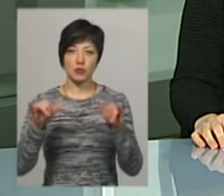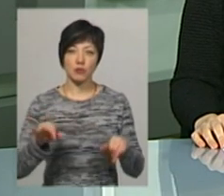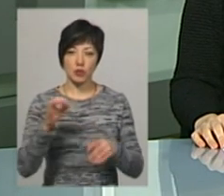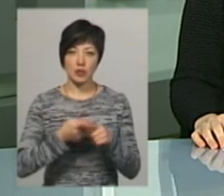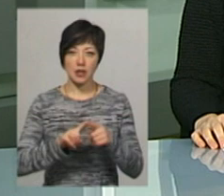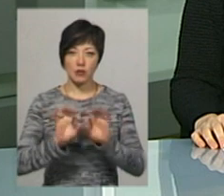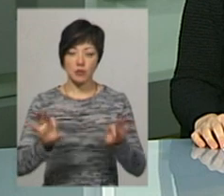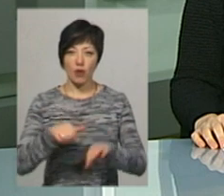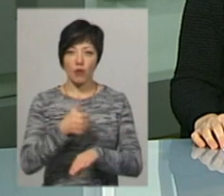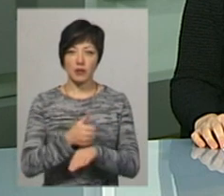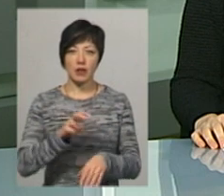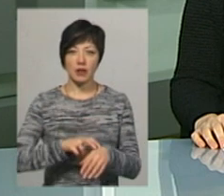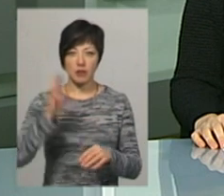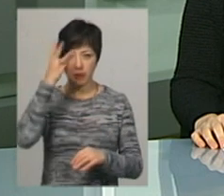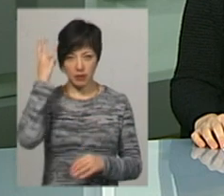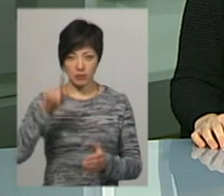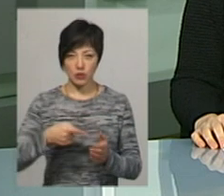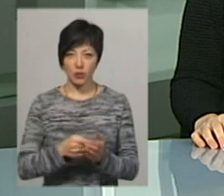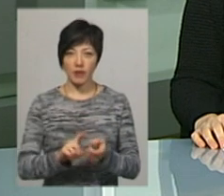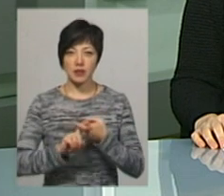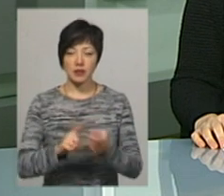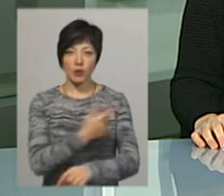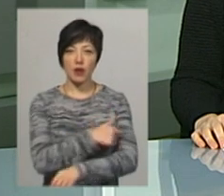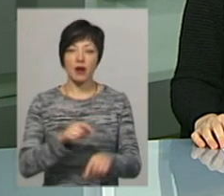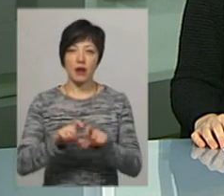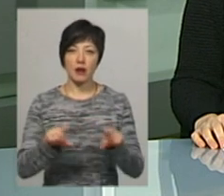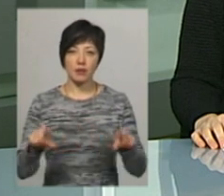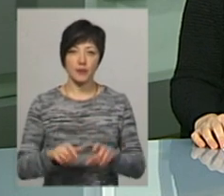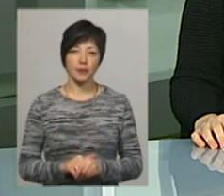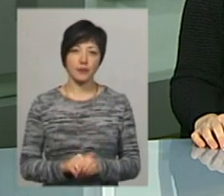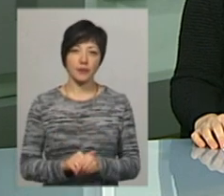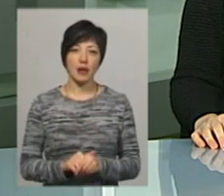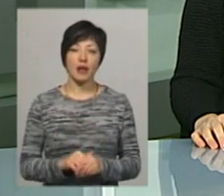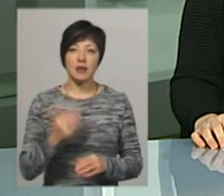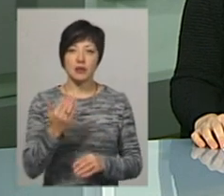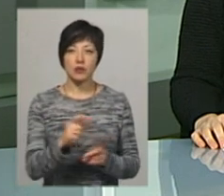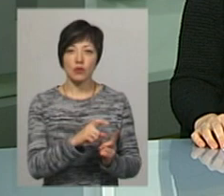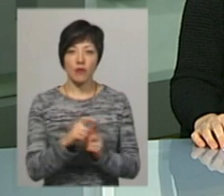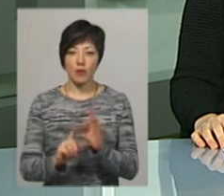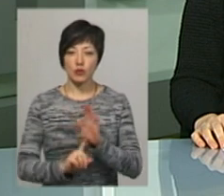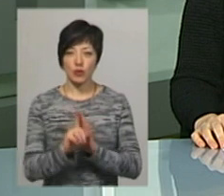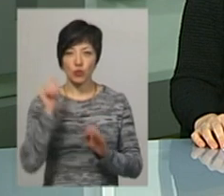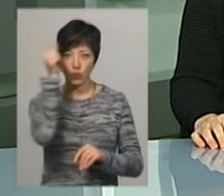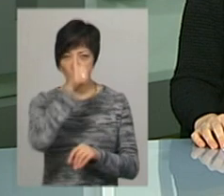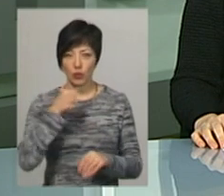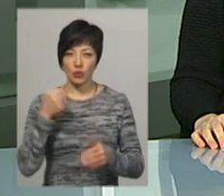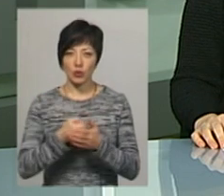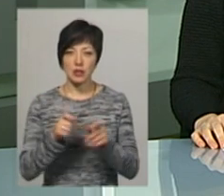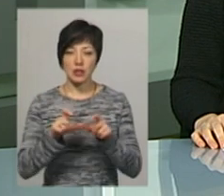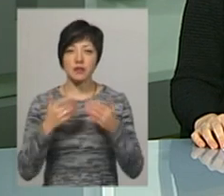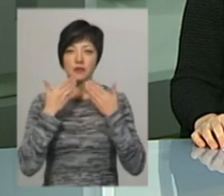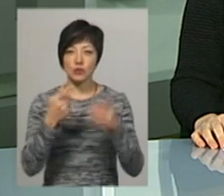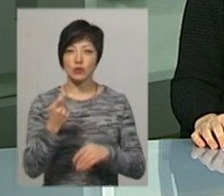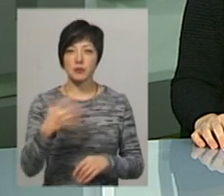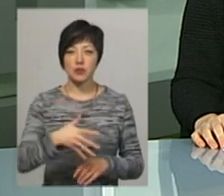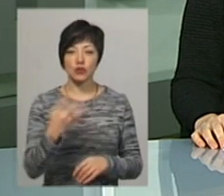Про це розповідає головний лікар Хмельницької міської інфекційної лікарні Оксана Підубна. За її словами, від початку року до медзакладу звернулося